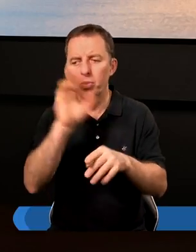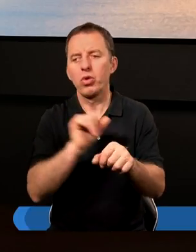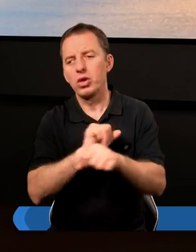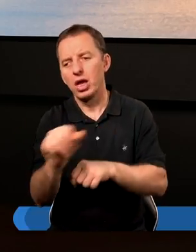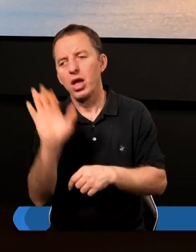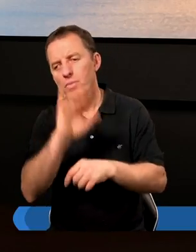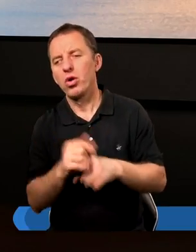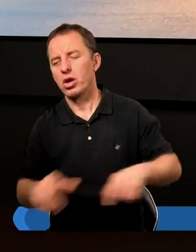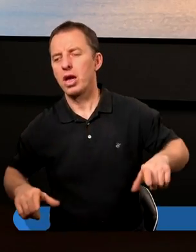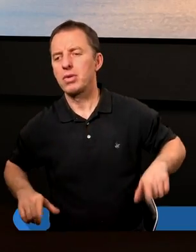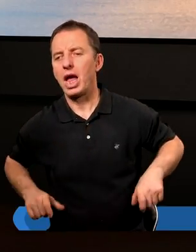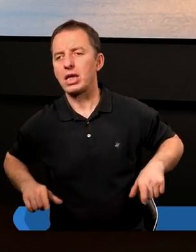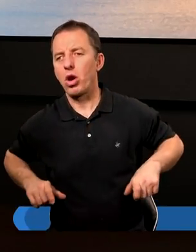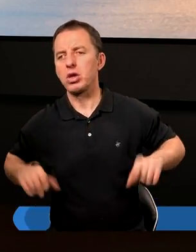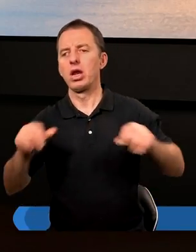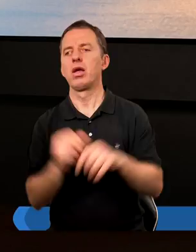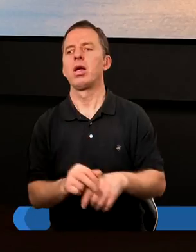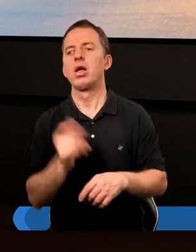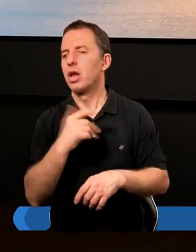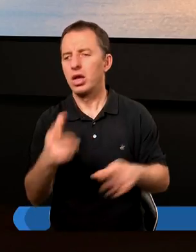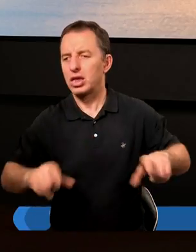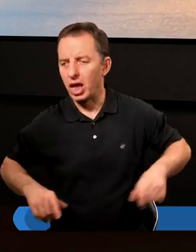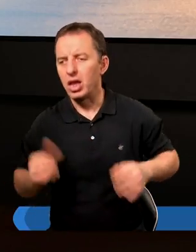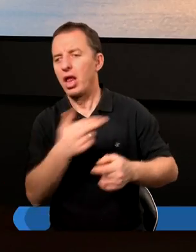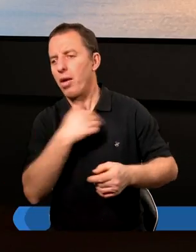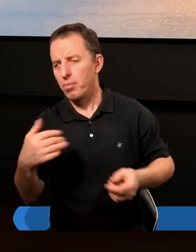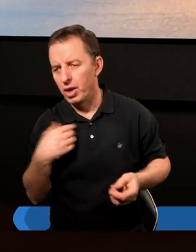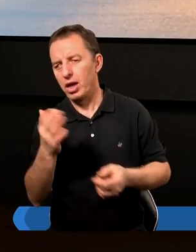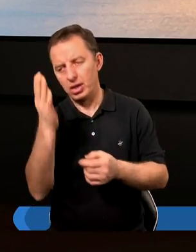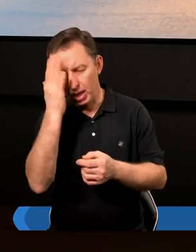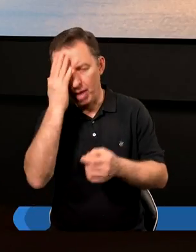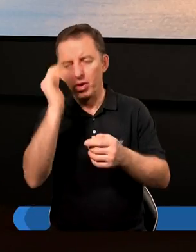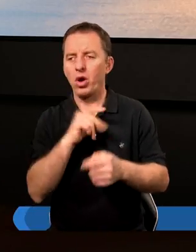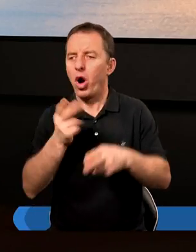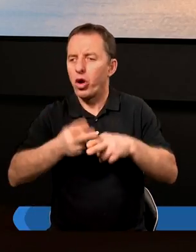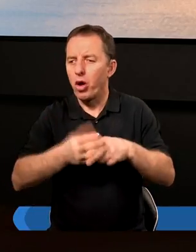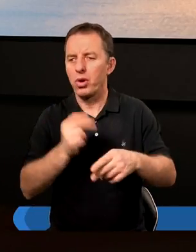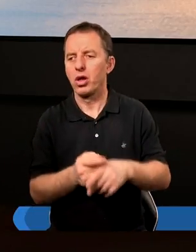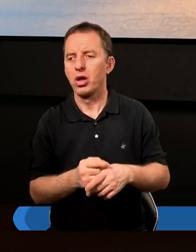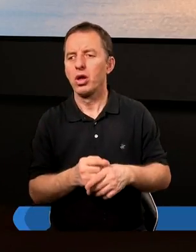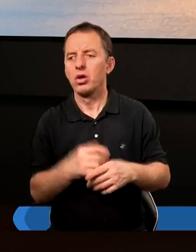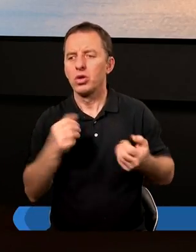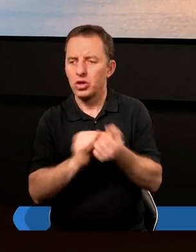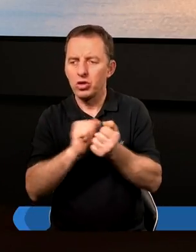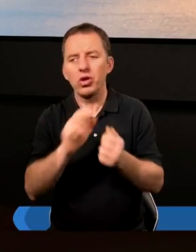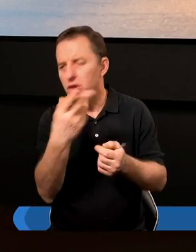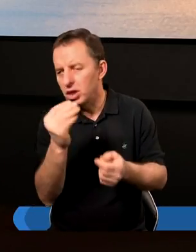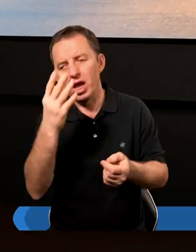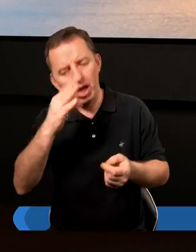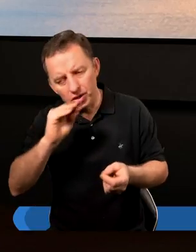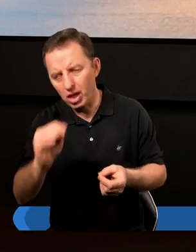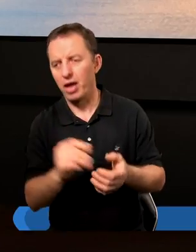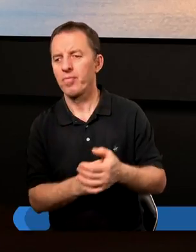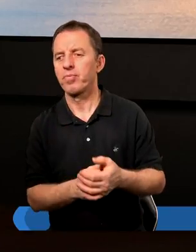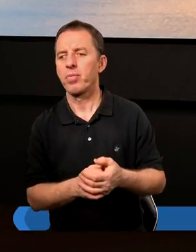że Bóg jest Bogiem zazdrosnym. Nie taką zazdrością, jaką my znamy, taką czasami chorobliwą, niszczącą drugiego. Nie, nie.